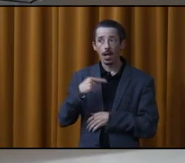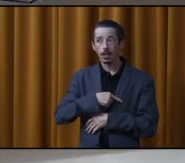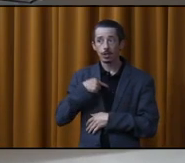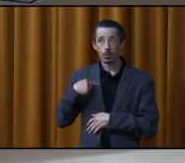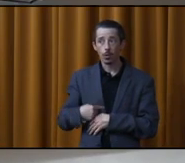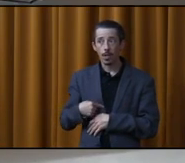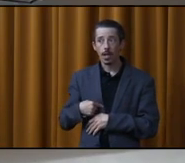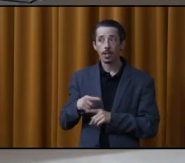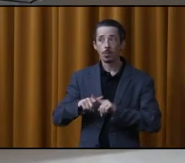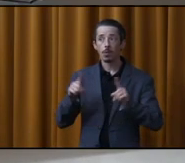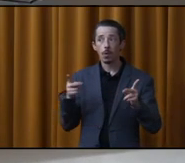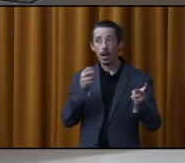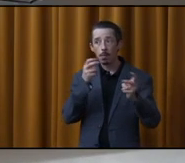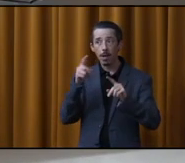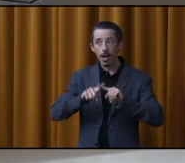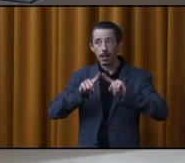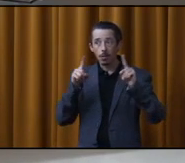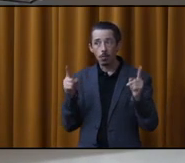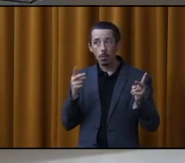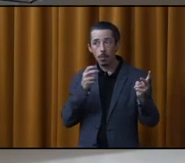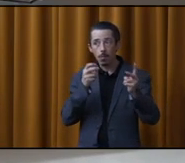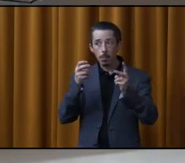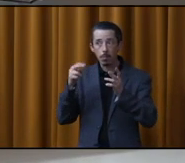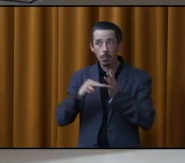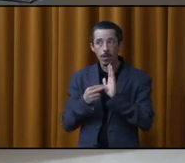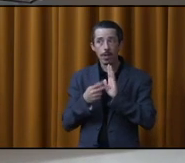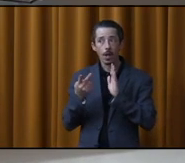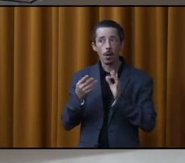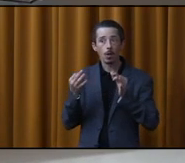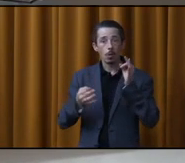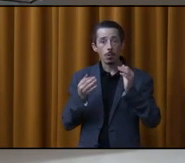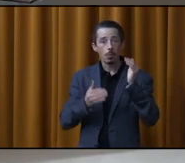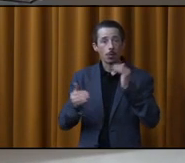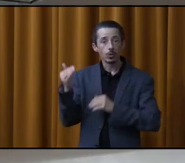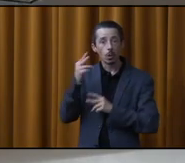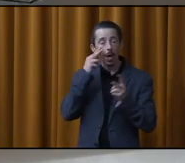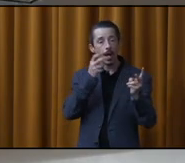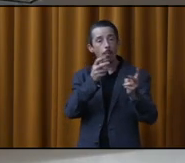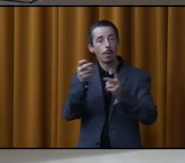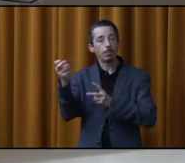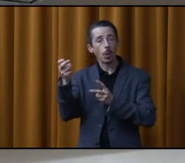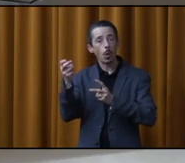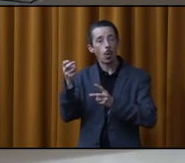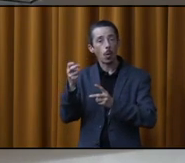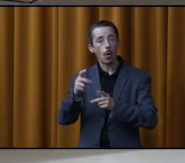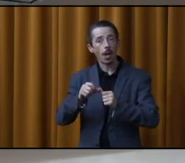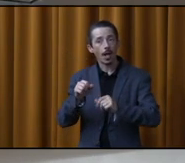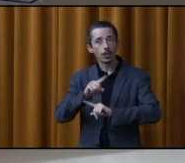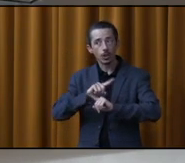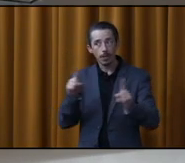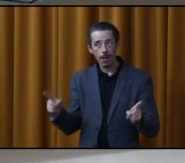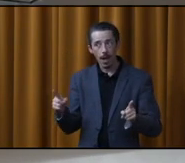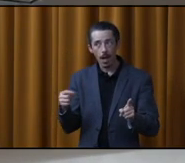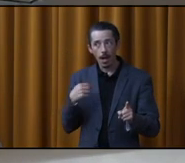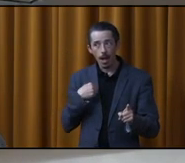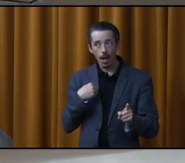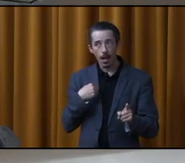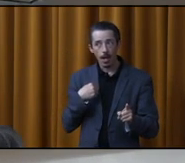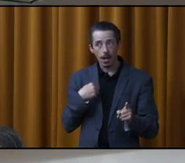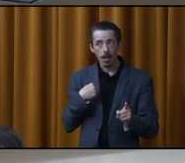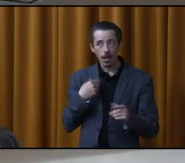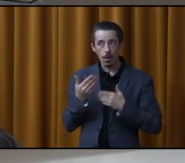différent. La perception est différent. à cause du tribunal, juges, la perception est différent. Mais maintenant, je vous...